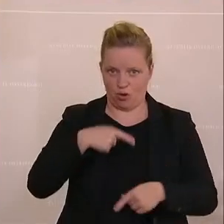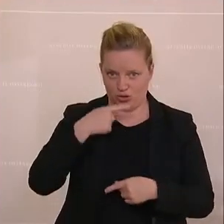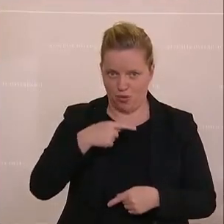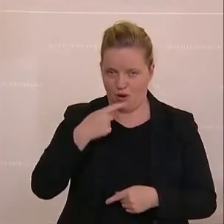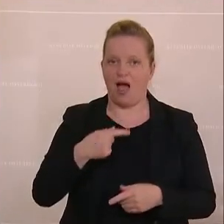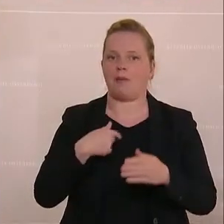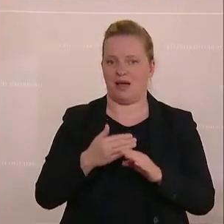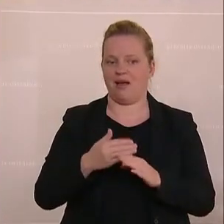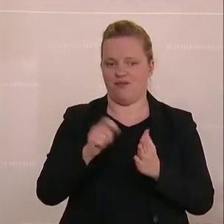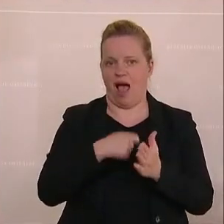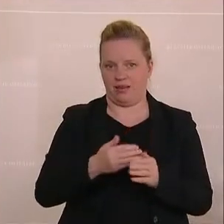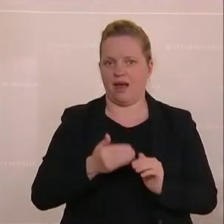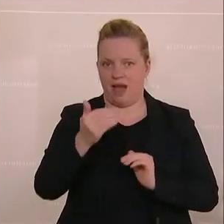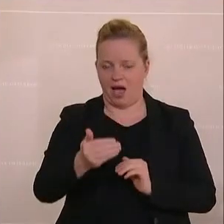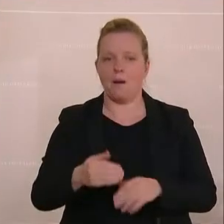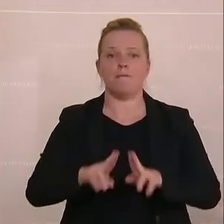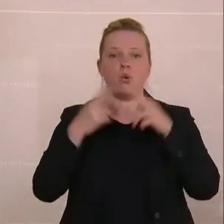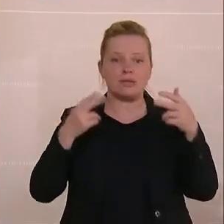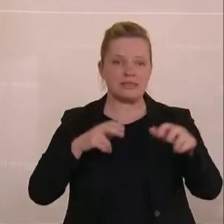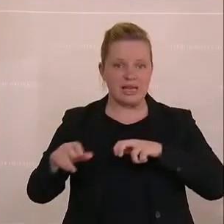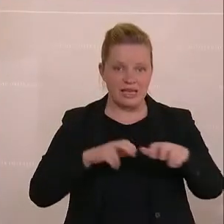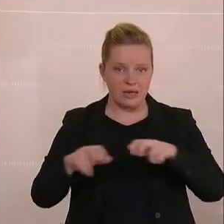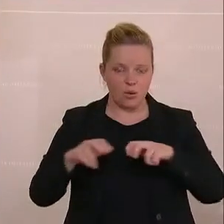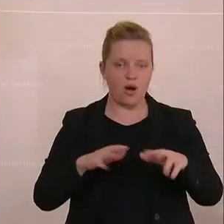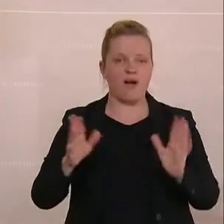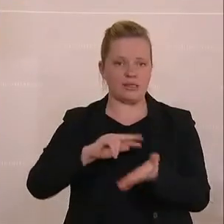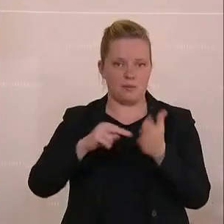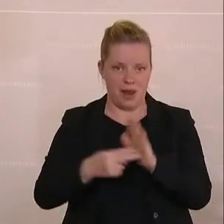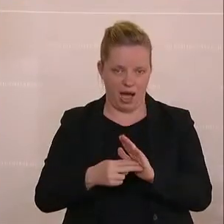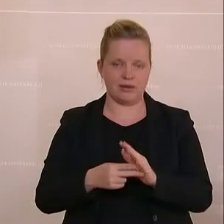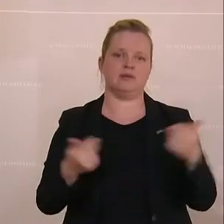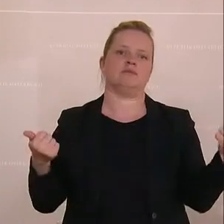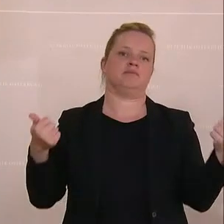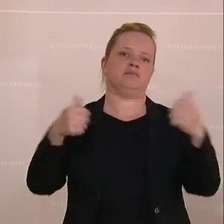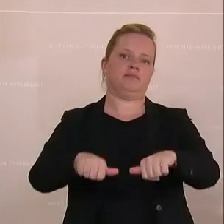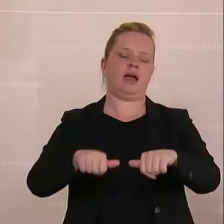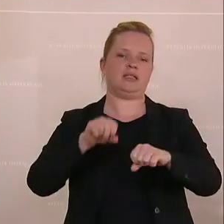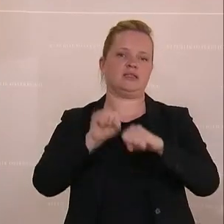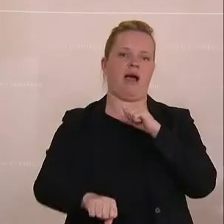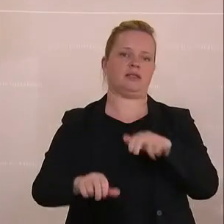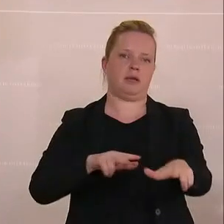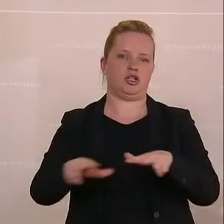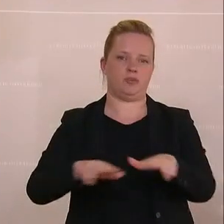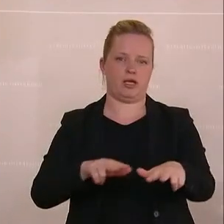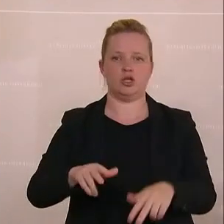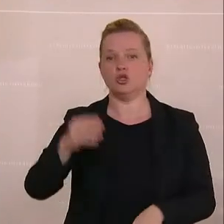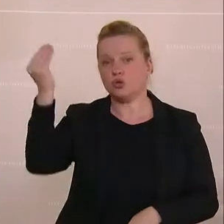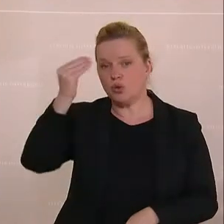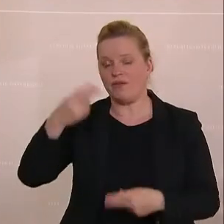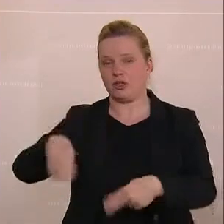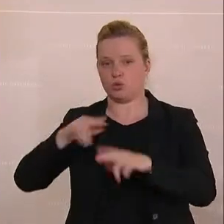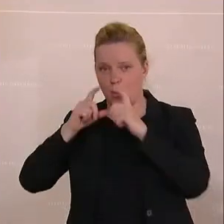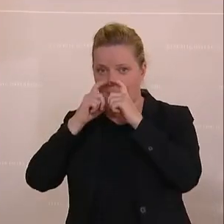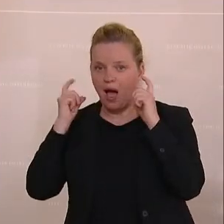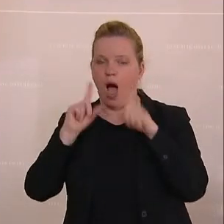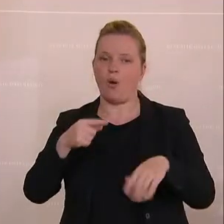Am Wort ist nun Dagmar Belakowitsch von der FPÖ. Zwangsmanagement hineinzudrängen. In den Schulen sollen sie wieder kommen, die Masken in den